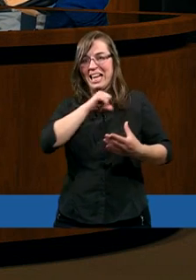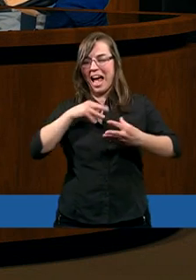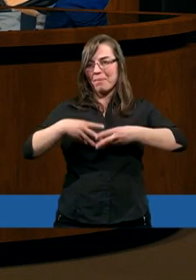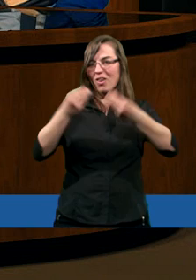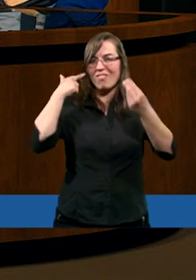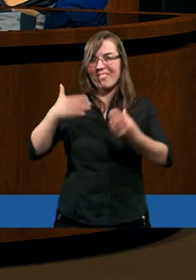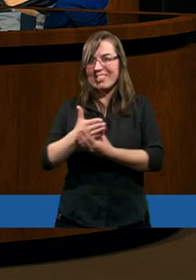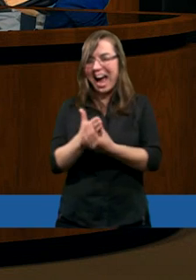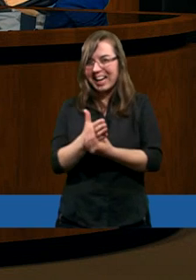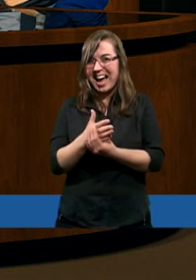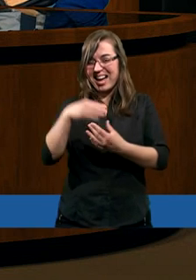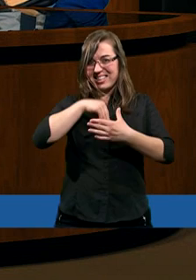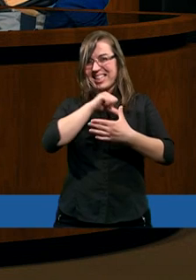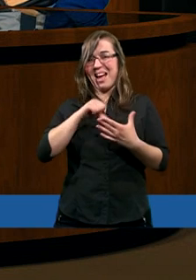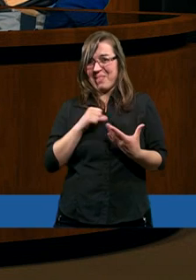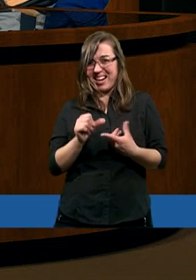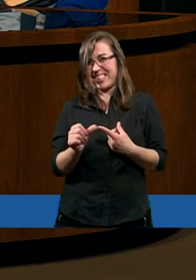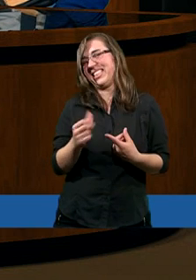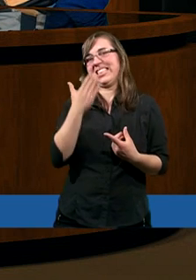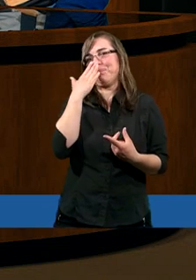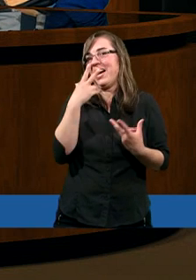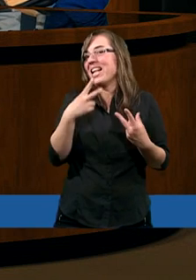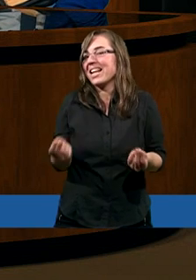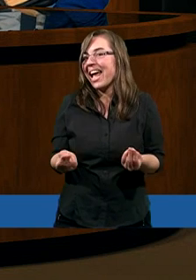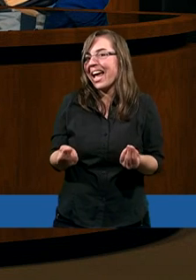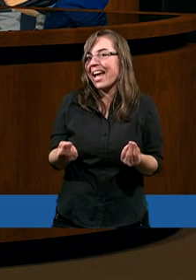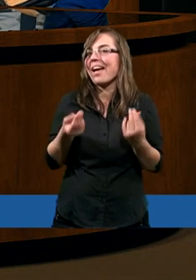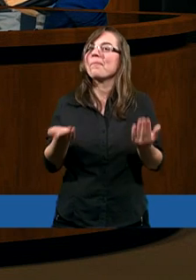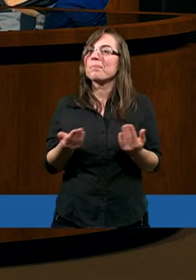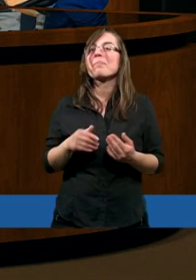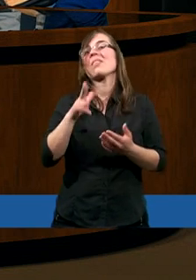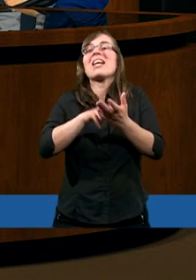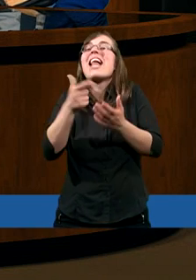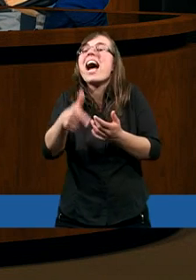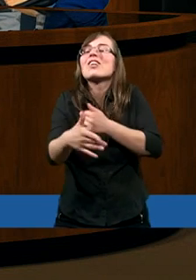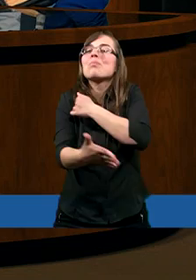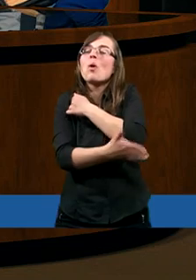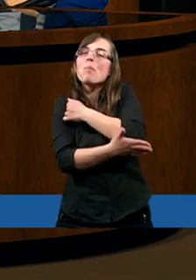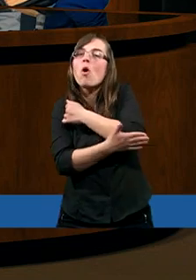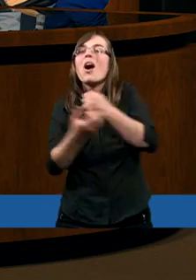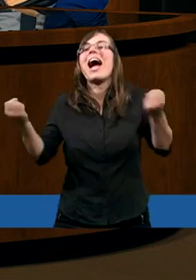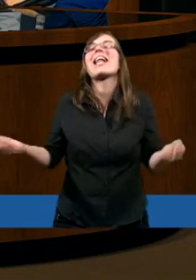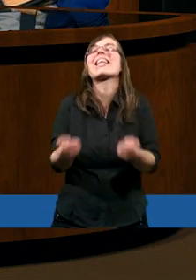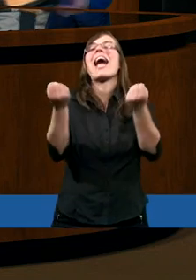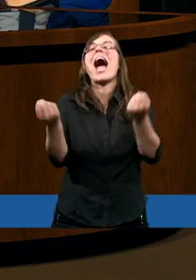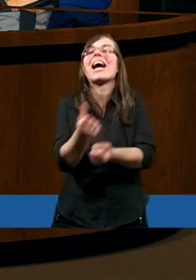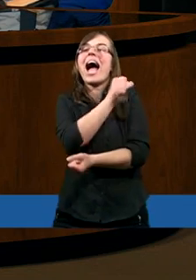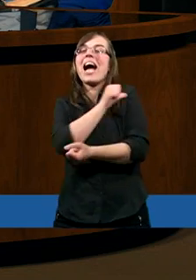sobie u nas rosną tylko przez to, że my uwierzyliśmy? Na czym polega to staranie się?